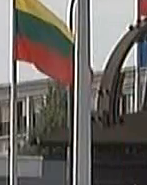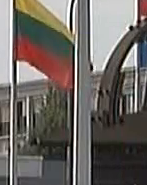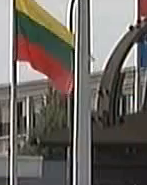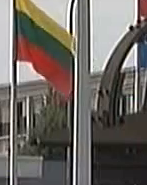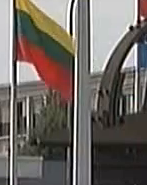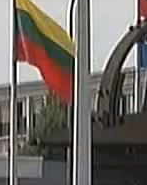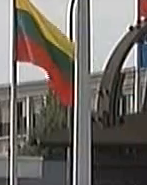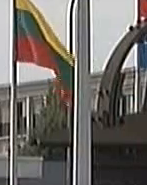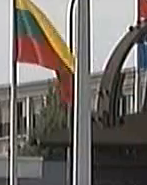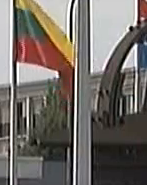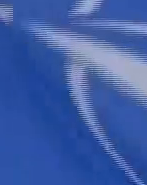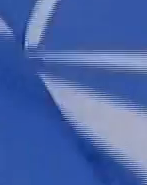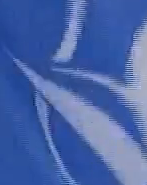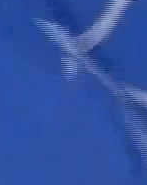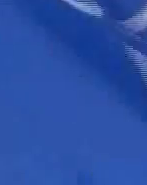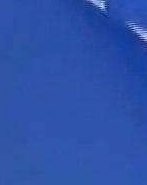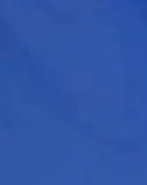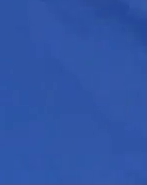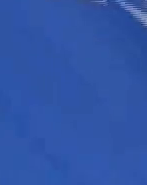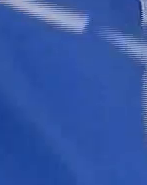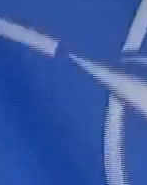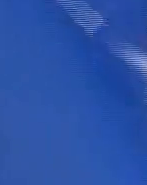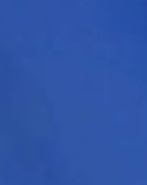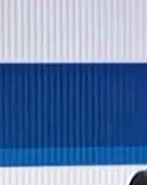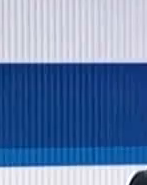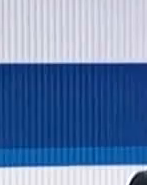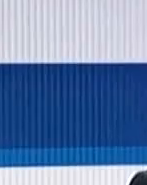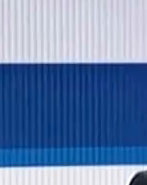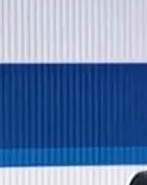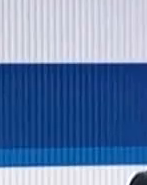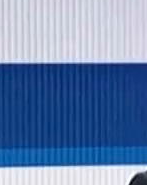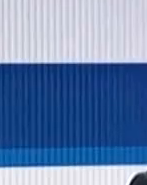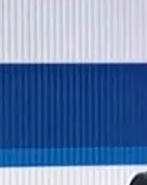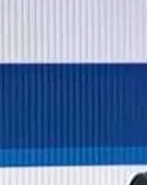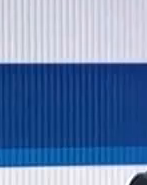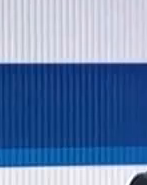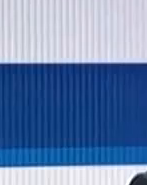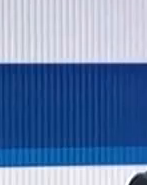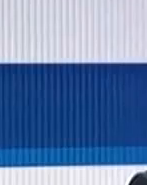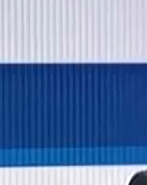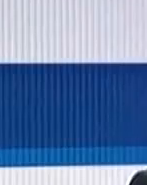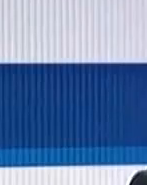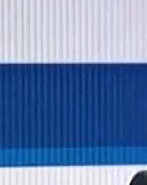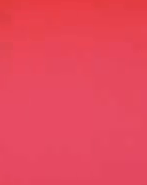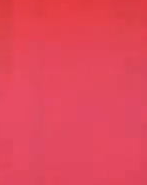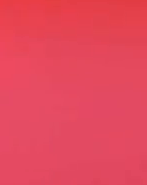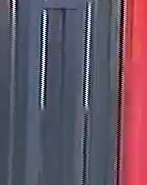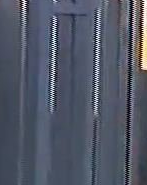Ambasador Srbije prije NATO mogo bi da bude postavljen do kraja godine, kaže za B92 državni sekretar ministarstva odbrane Jovičic.